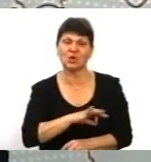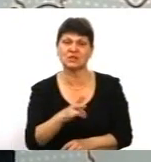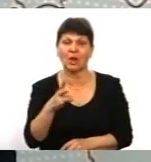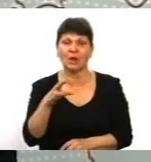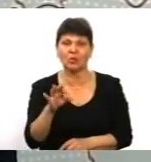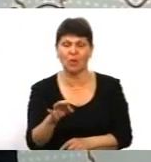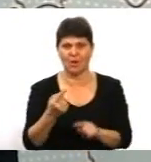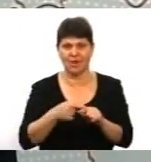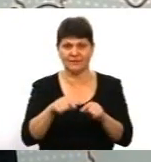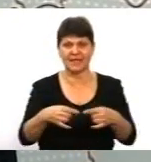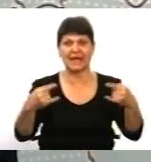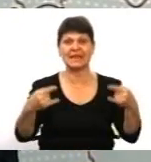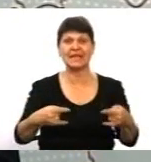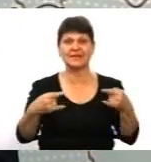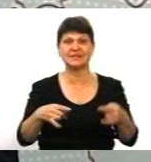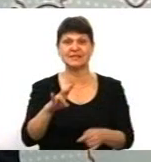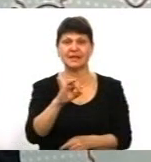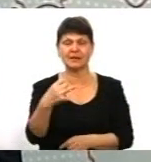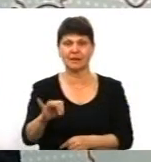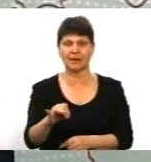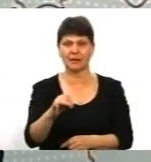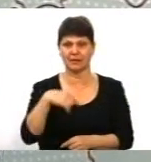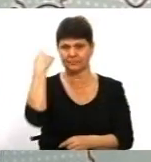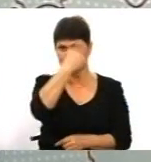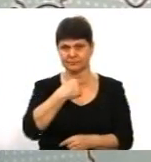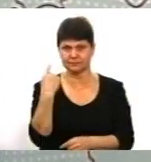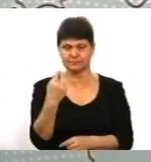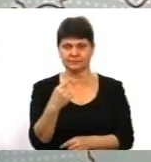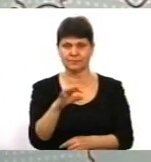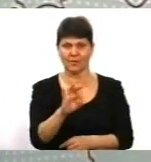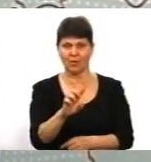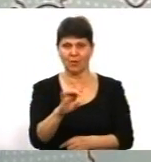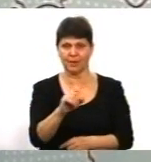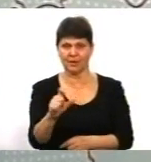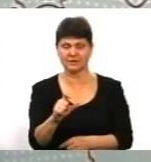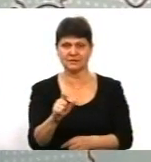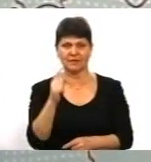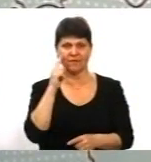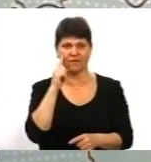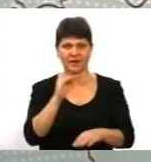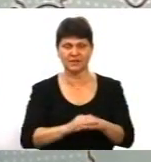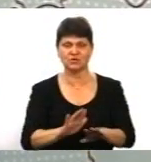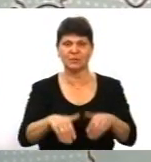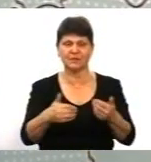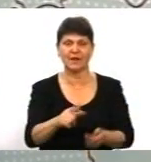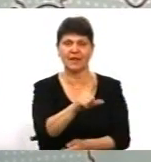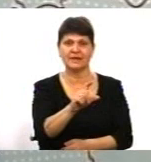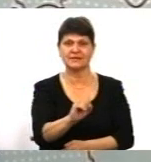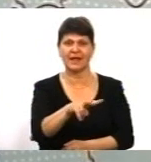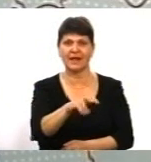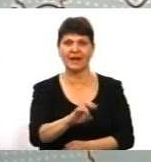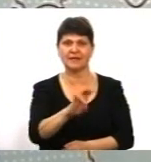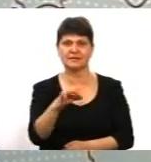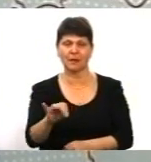оцей телевізійний образ, який фактично запропонував Зеленський. І це з точки